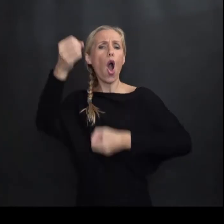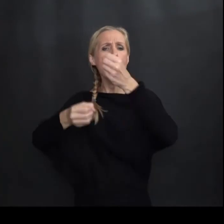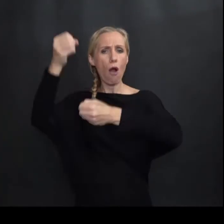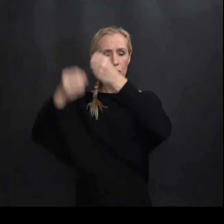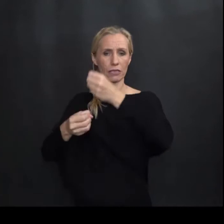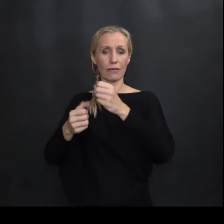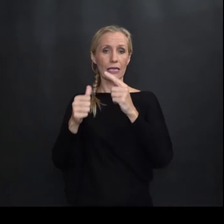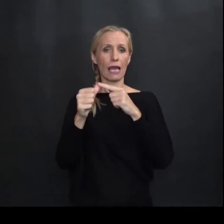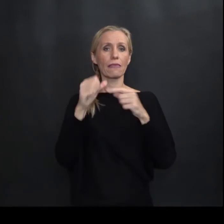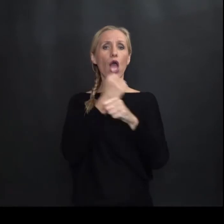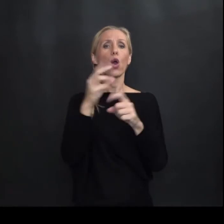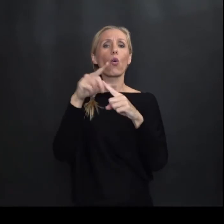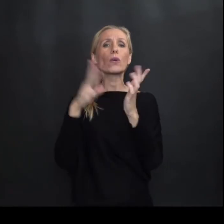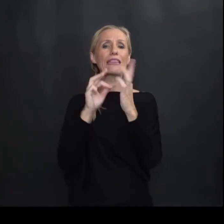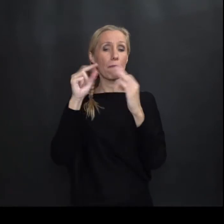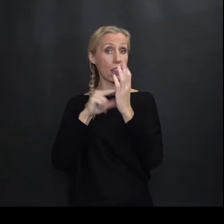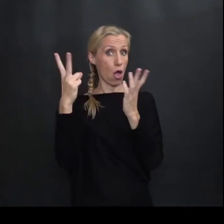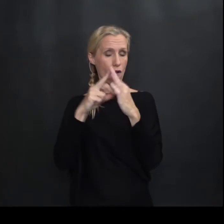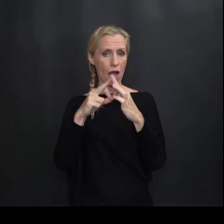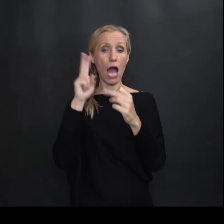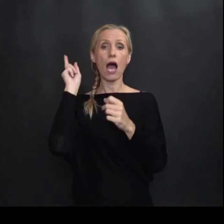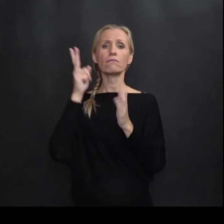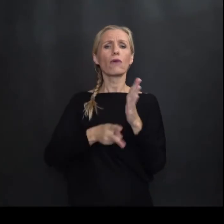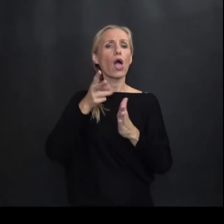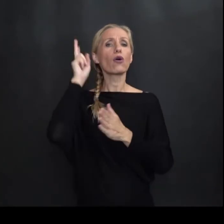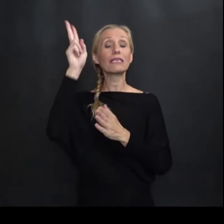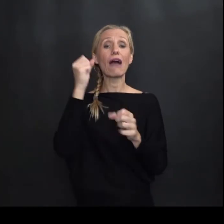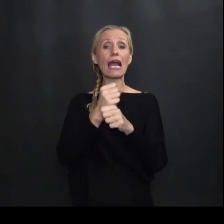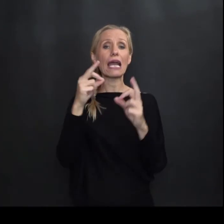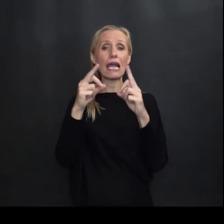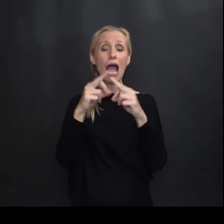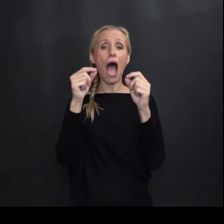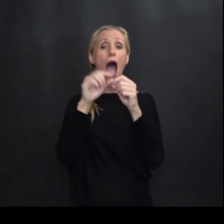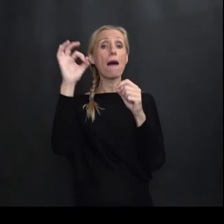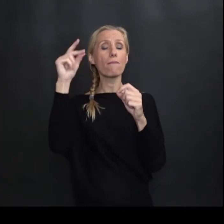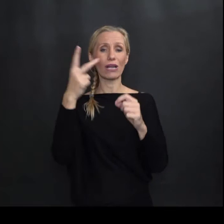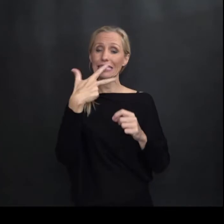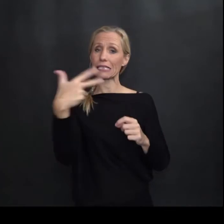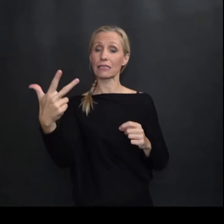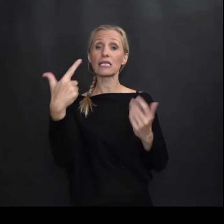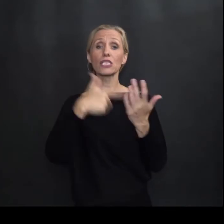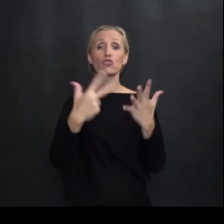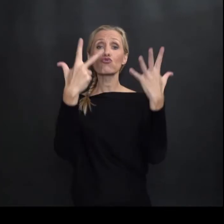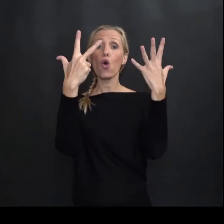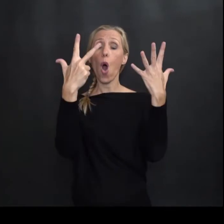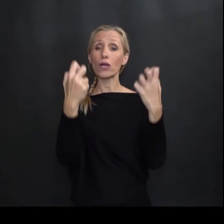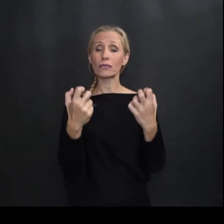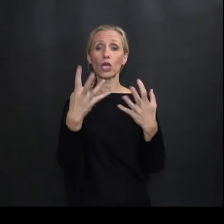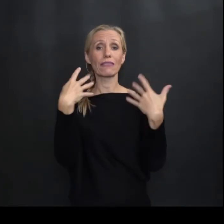Jedna je Gutmanova Lokomotiva Nazvana Gabor 33 Iz 1890.